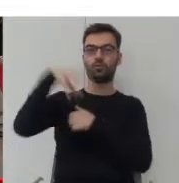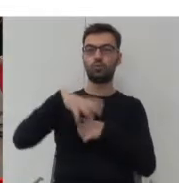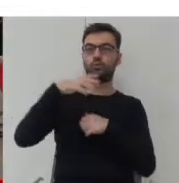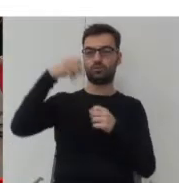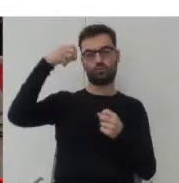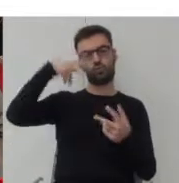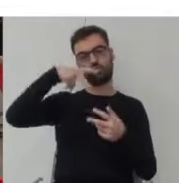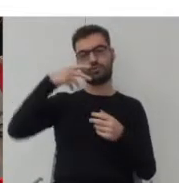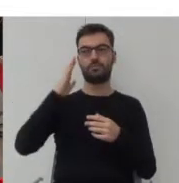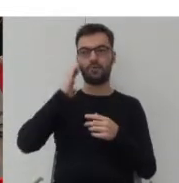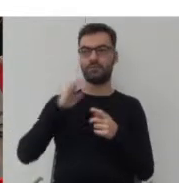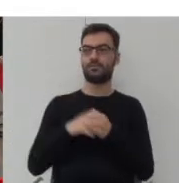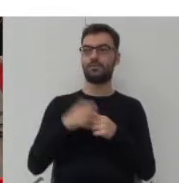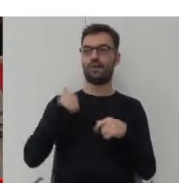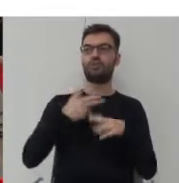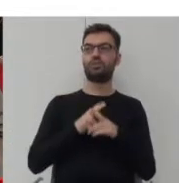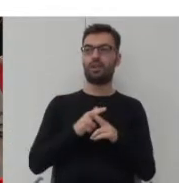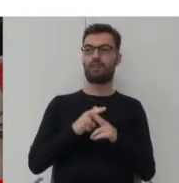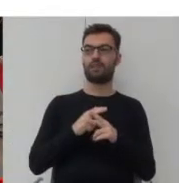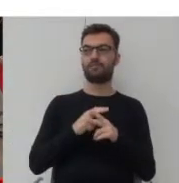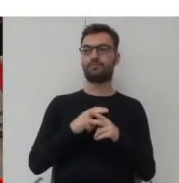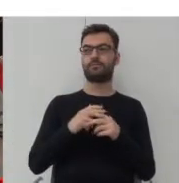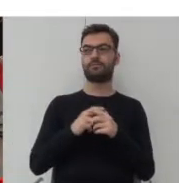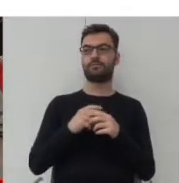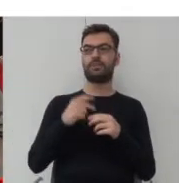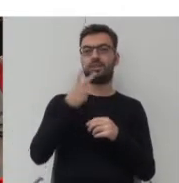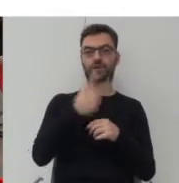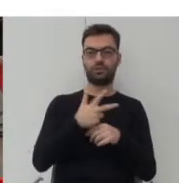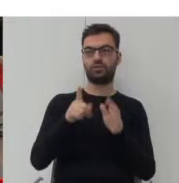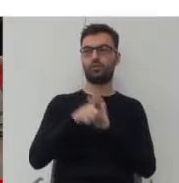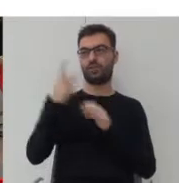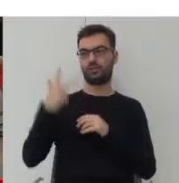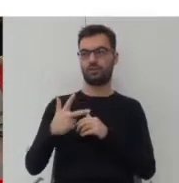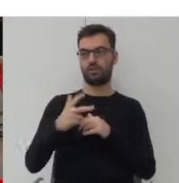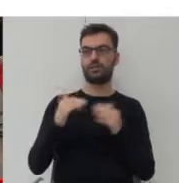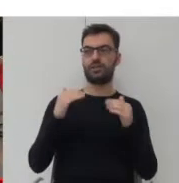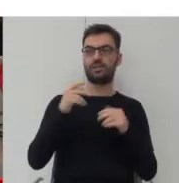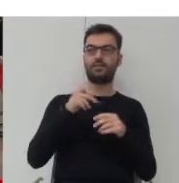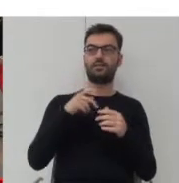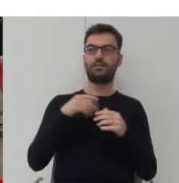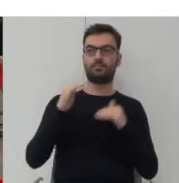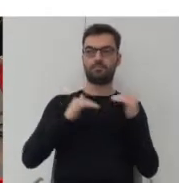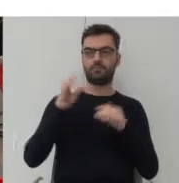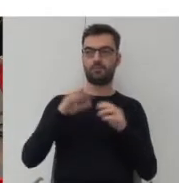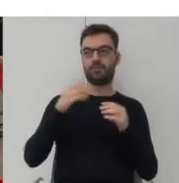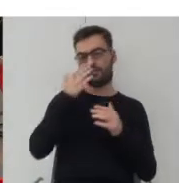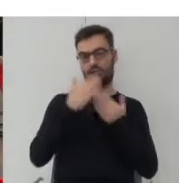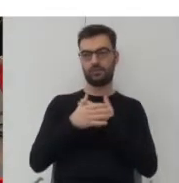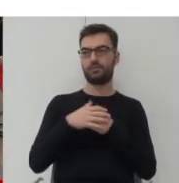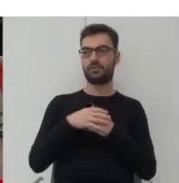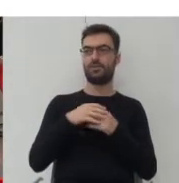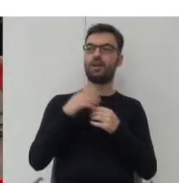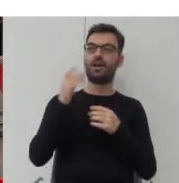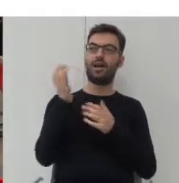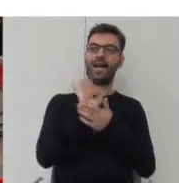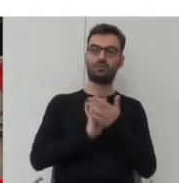ewentualnie dzielę ten moduł w stosunku dwie trzecie do jednej trzeciej. i tak to wygląda. Widać na wizualizacji,